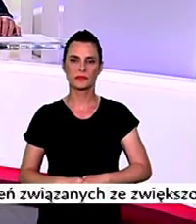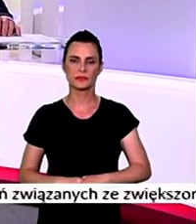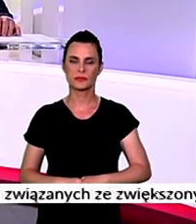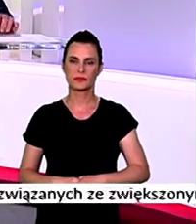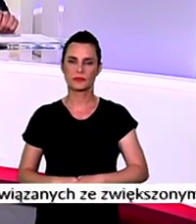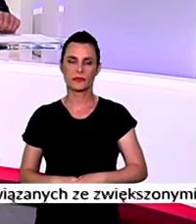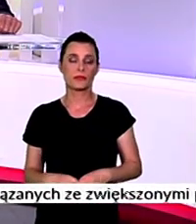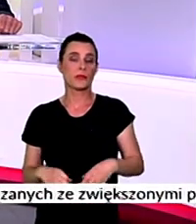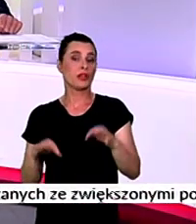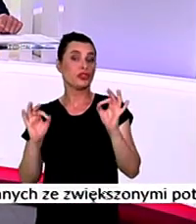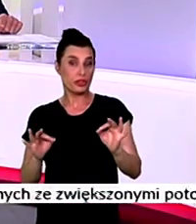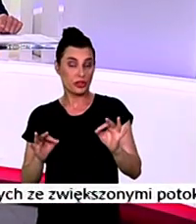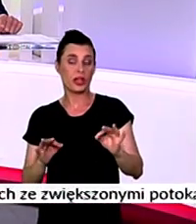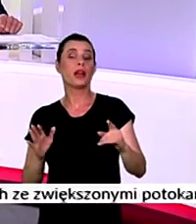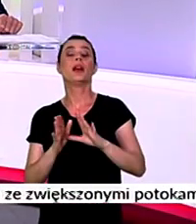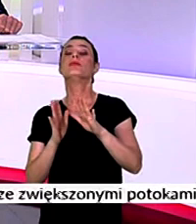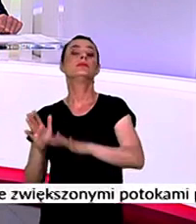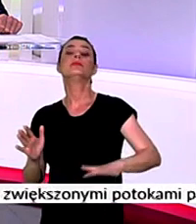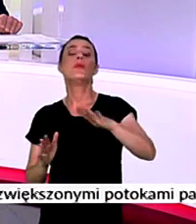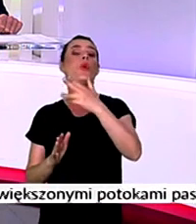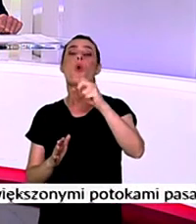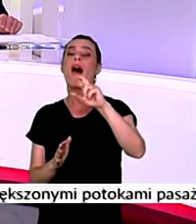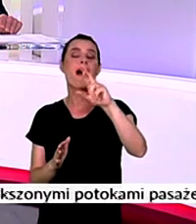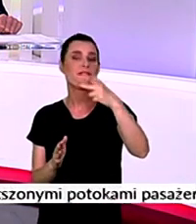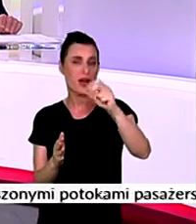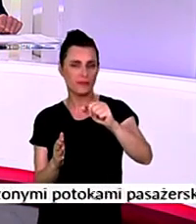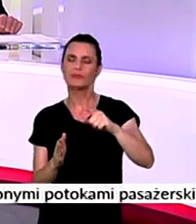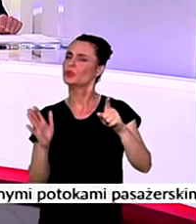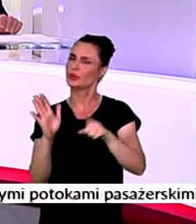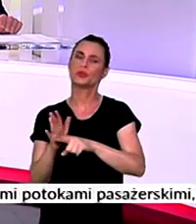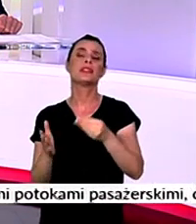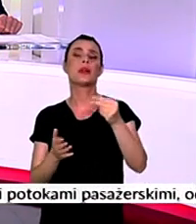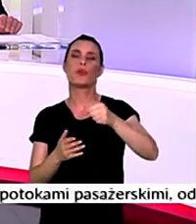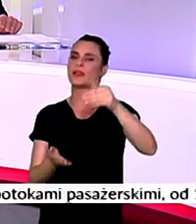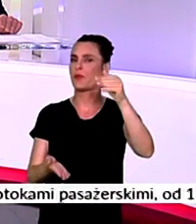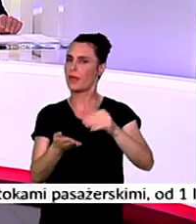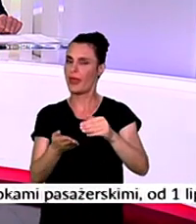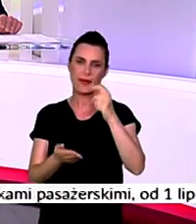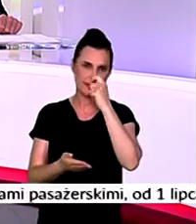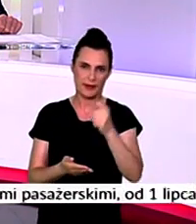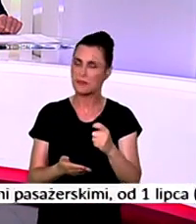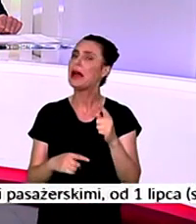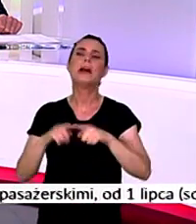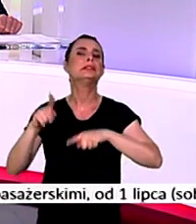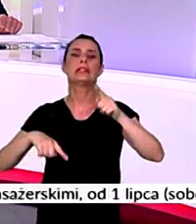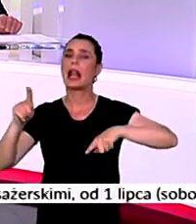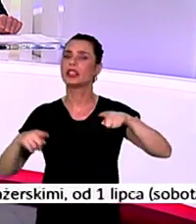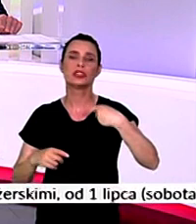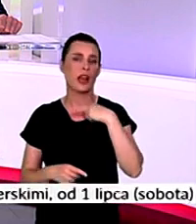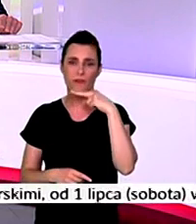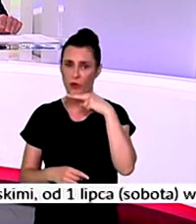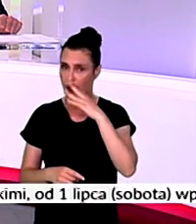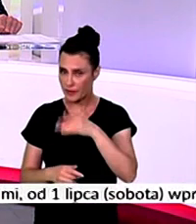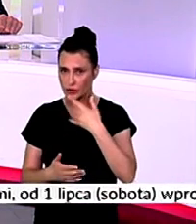Od dzisiaj mieszkańcy Mławy zapłacą mniej za odbiór odpadów komunalnych. Wysokość rachunku zależy od ilości zużytej